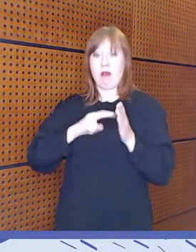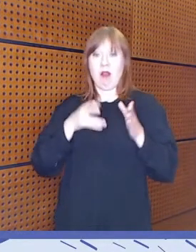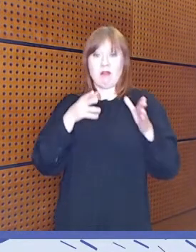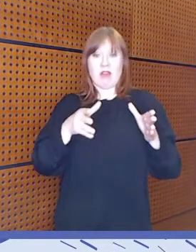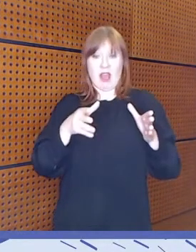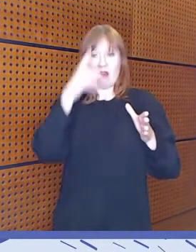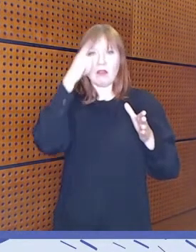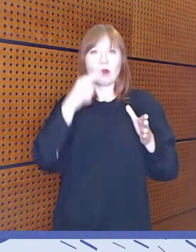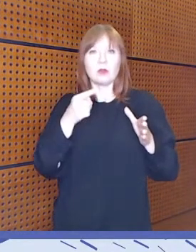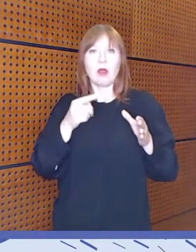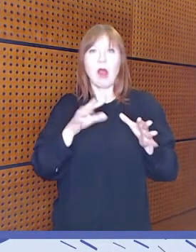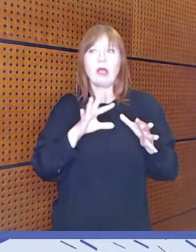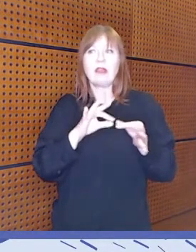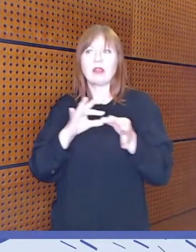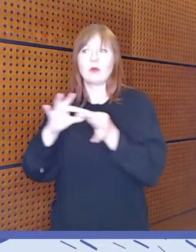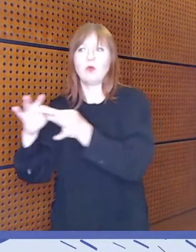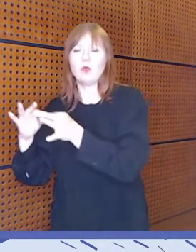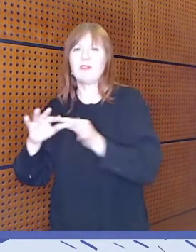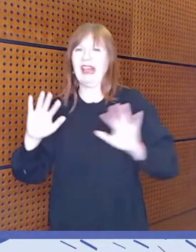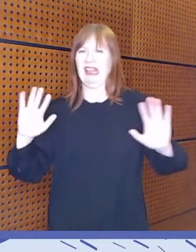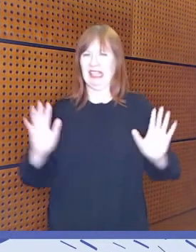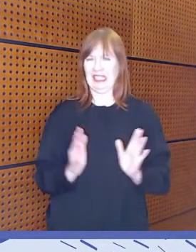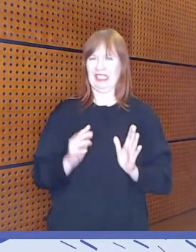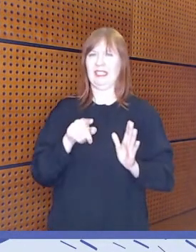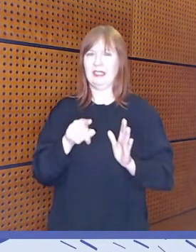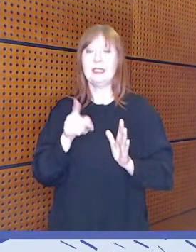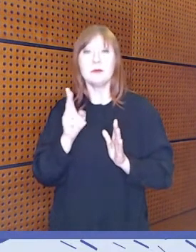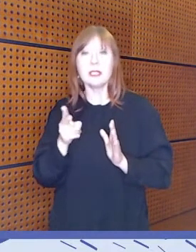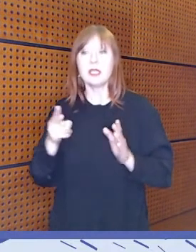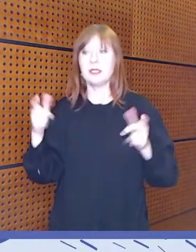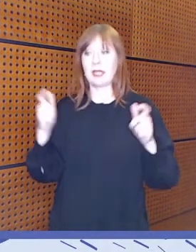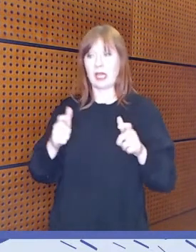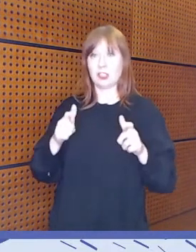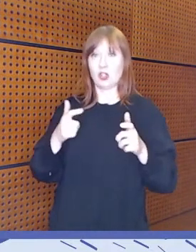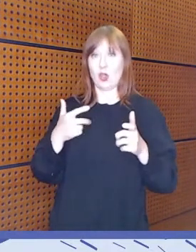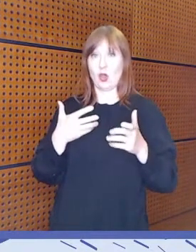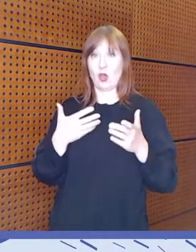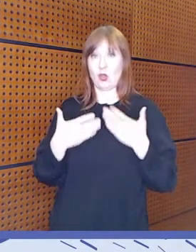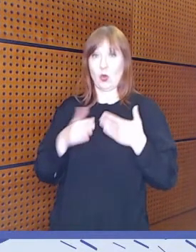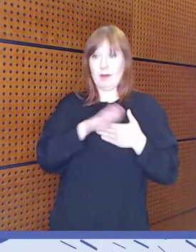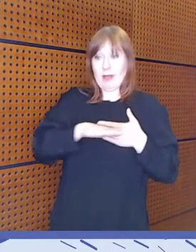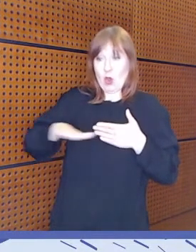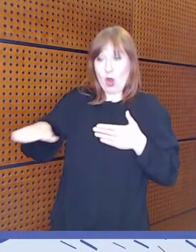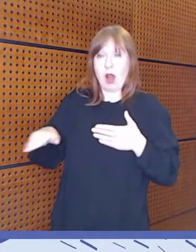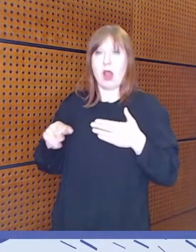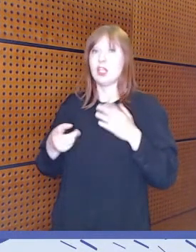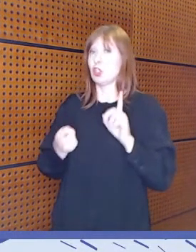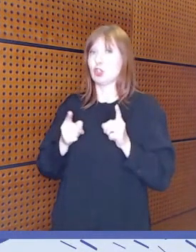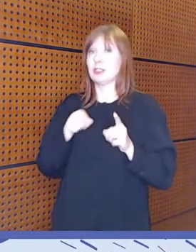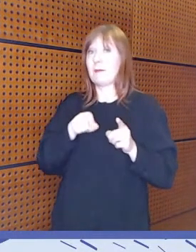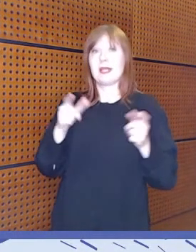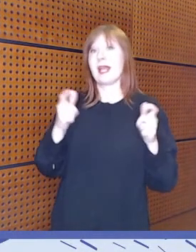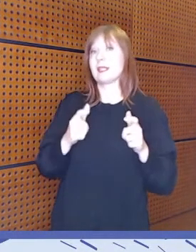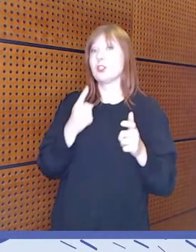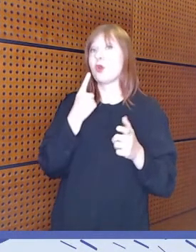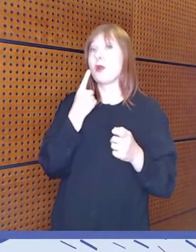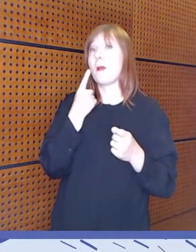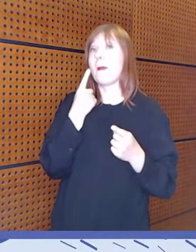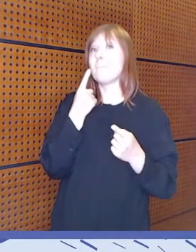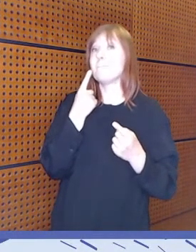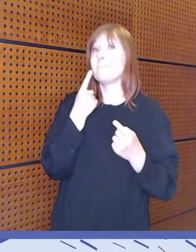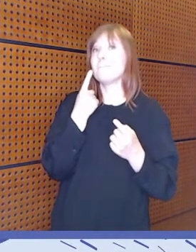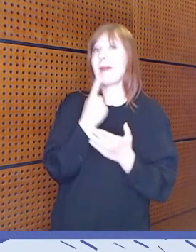toiminnassa, erityisesti niillä järjestötoimijoilla, joille se mediakasvatustoiminta ei ole sen järjestön päätehtävä. Eli